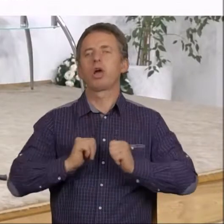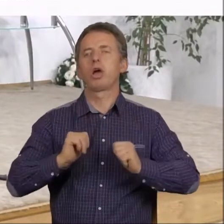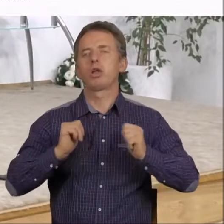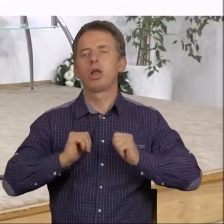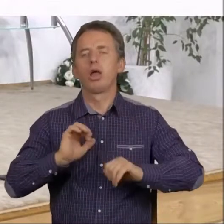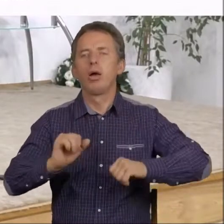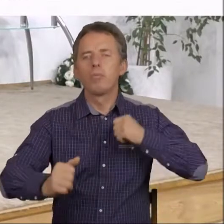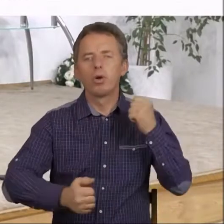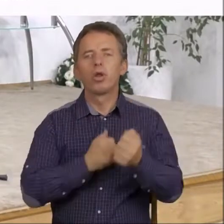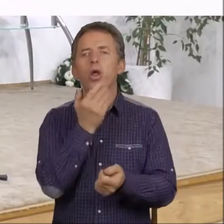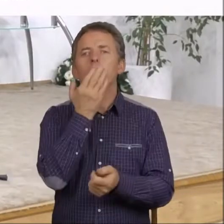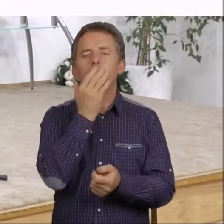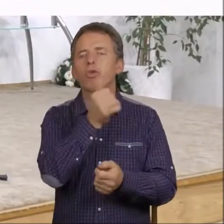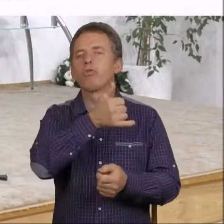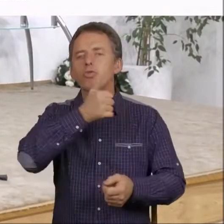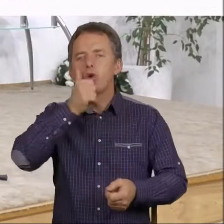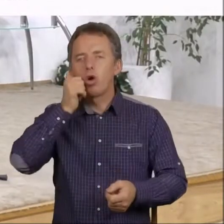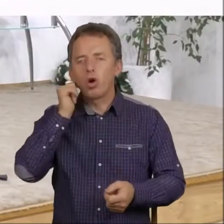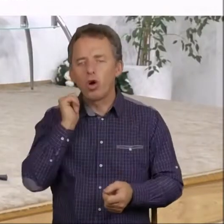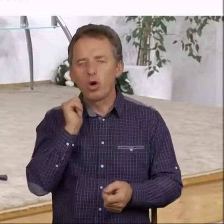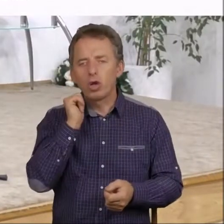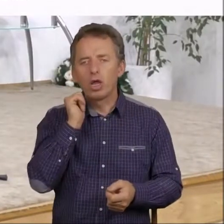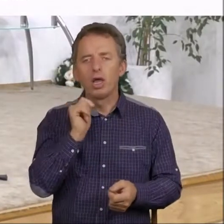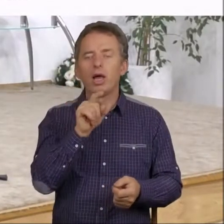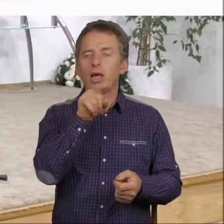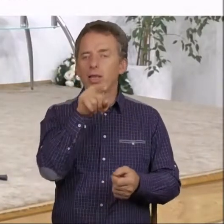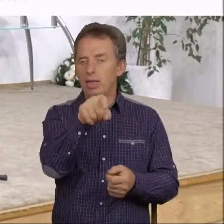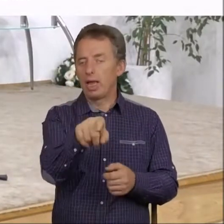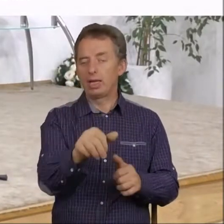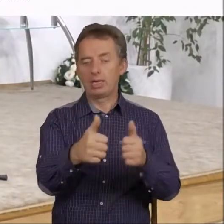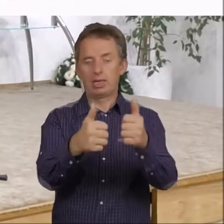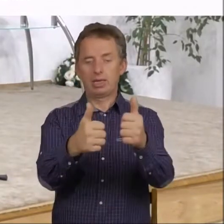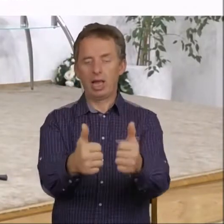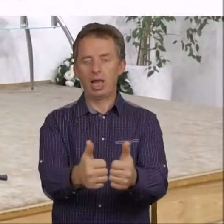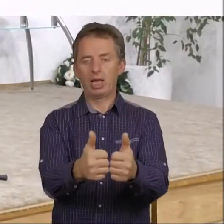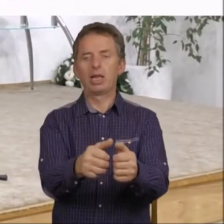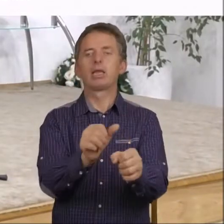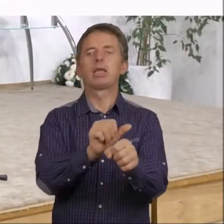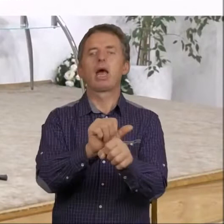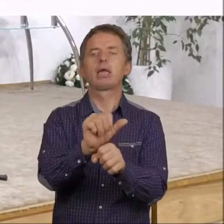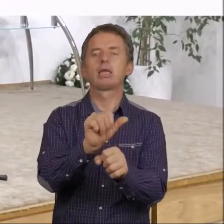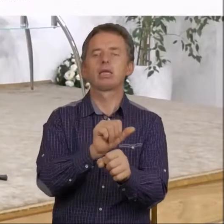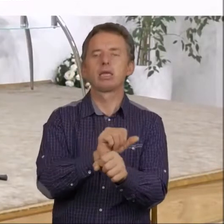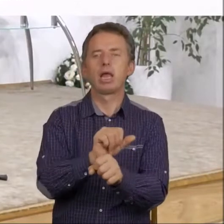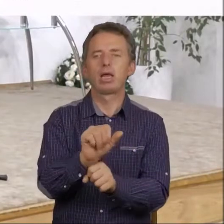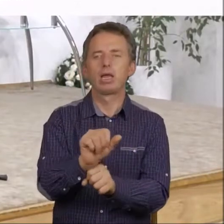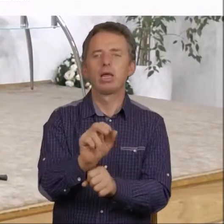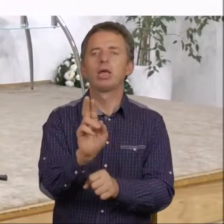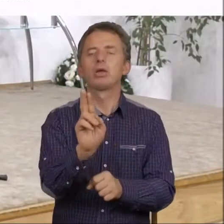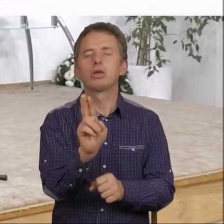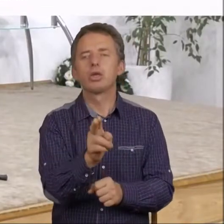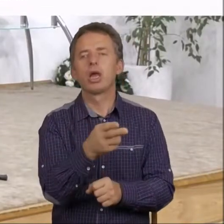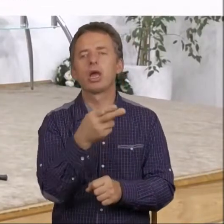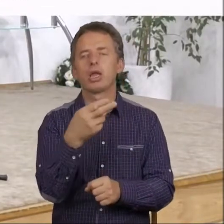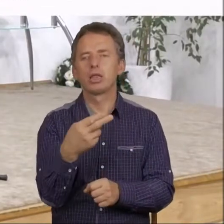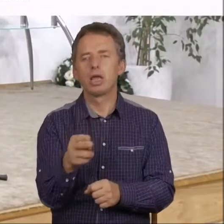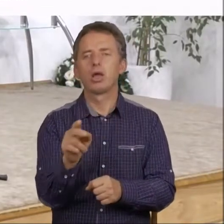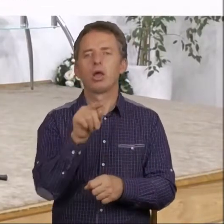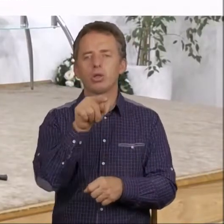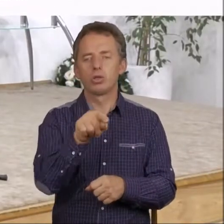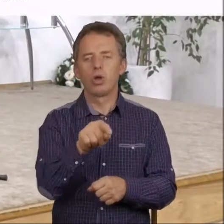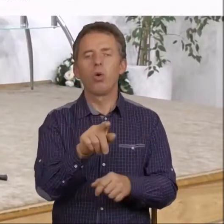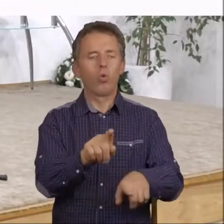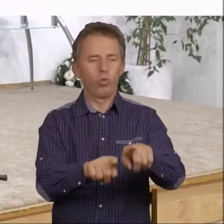ponieważ jak mówiliśmy wczoraj, chwilą, kiedy ten stan zaistnieje, kiedy to się